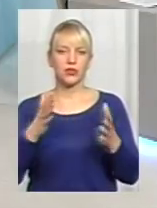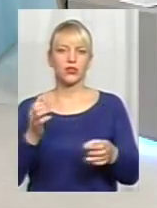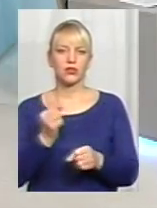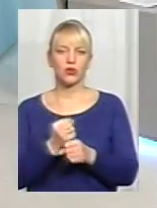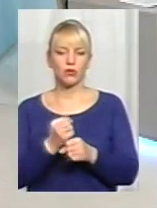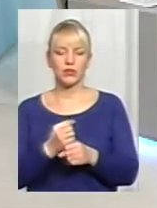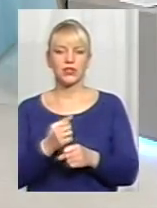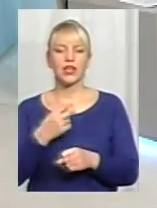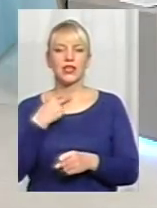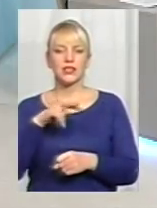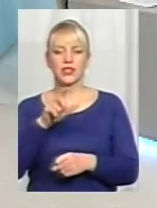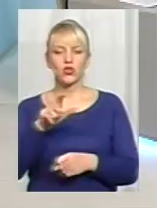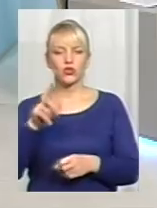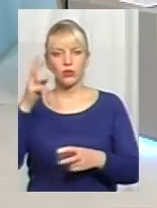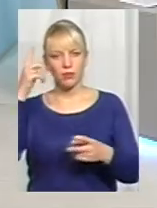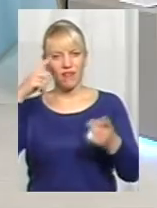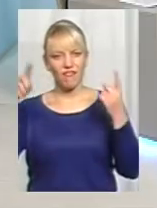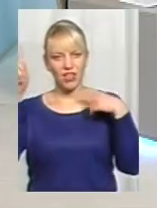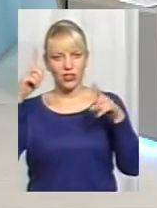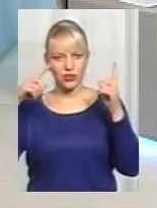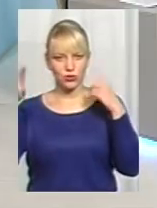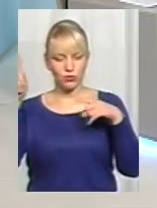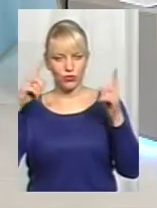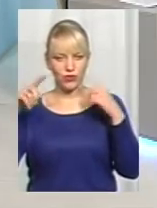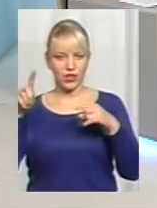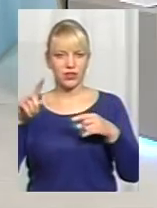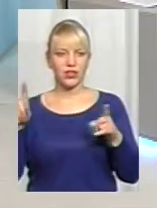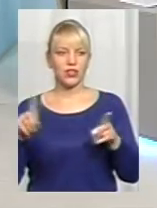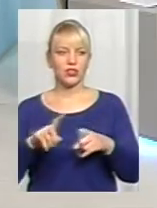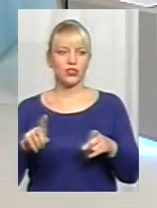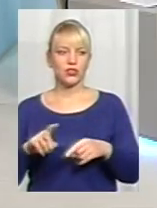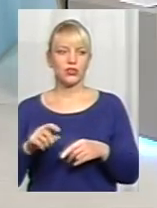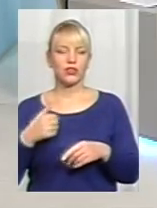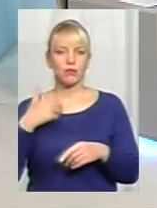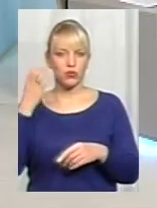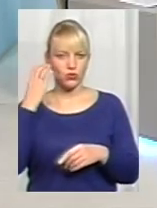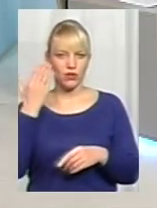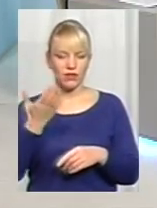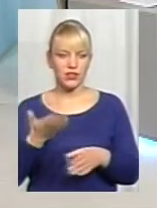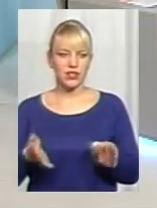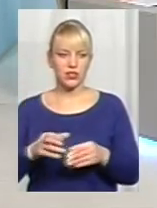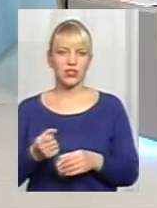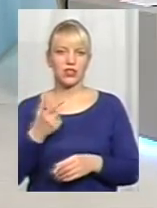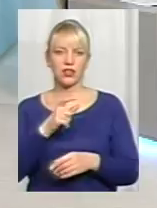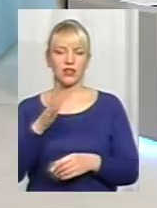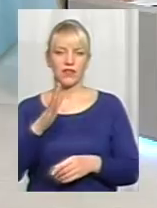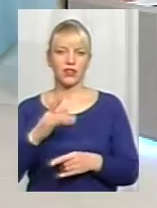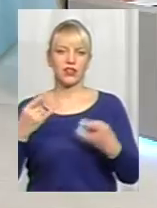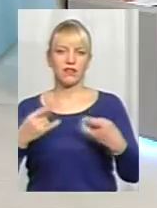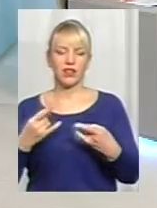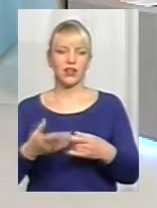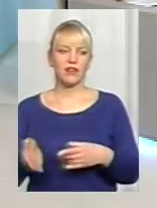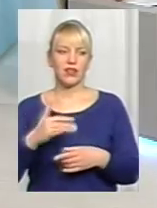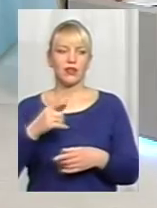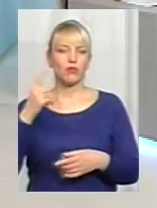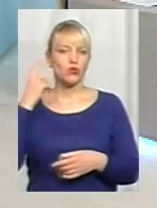сфантажувати в деякій мірі адміністрацію, для того, щоб їм здали незаконний Я почула вас, у нас лишається декілька хвилин ефіру. Все ж таки,